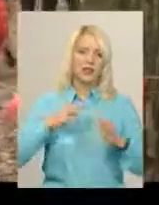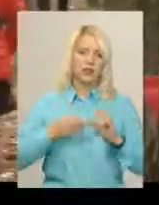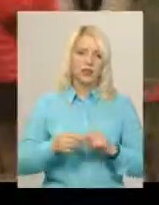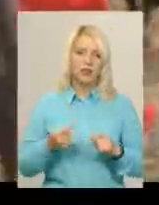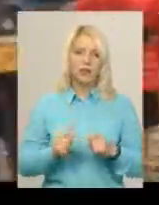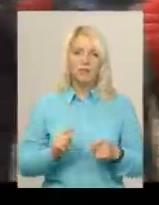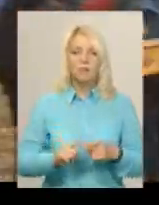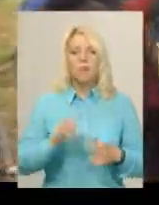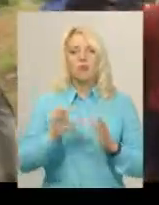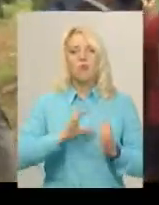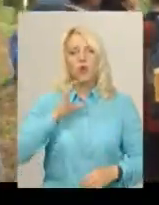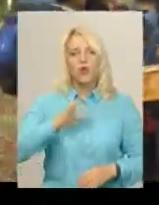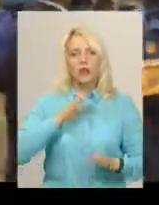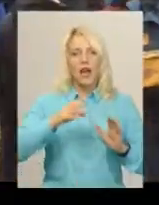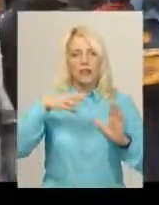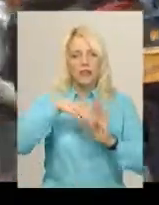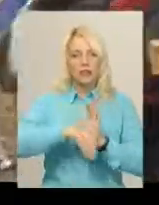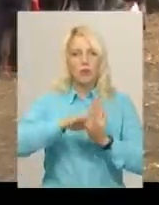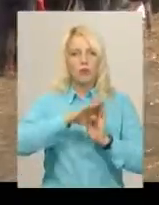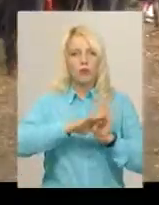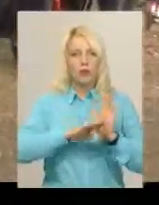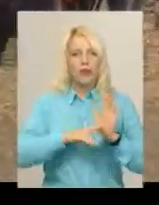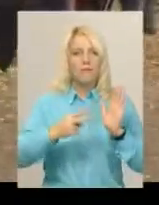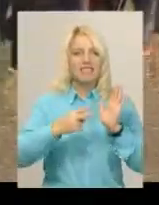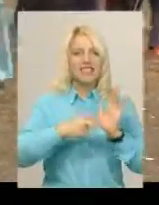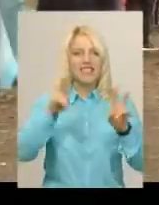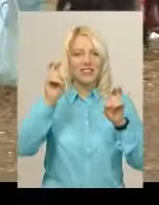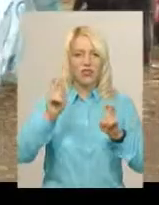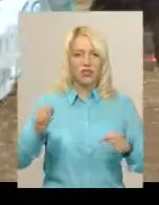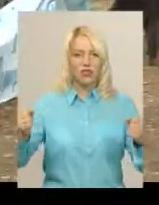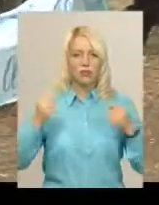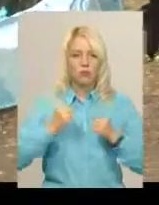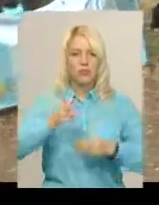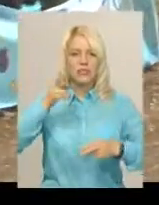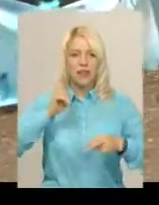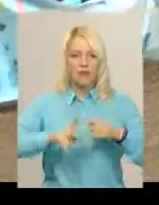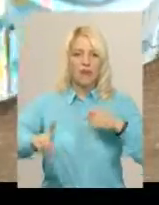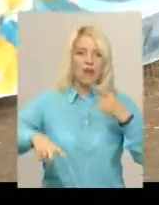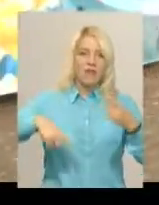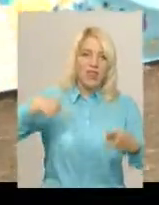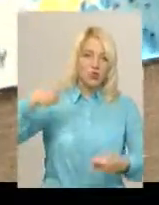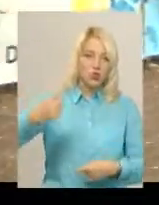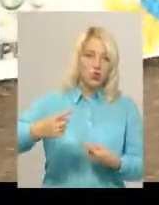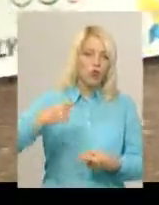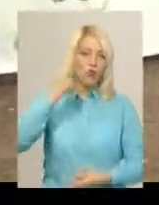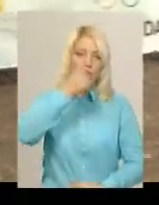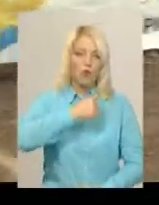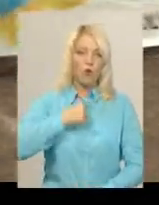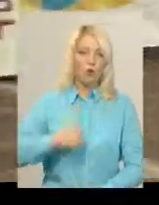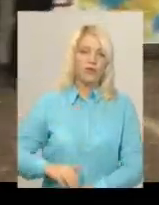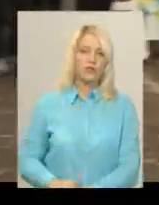Спартакіада, програма якої складається з семи видів спорту, завершиться в травні наступного року. Світлана Поробок, Віктор Кривий, новини